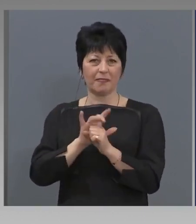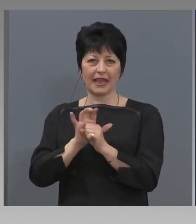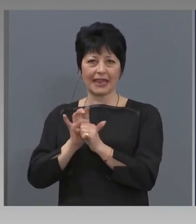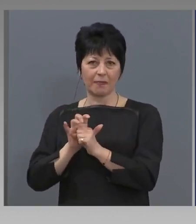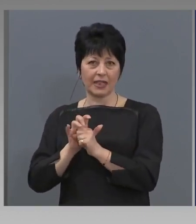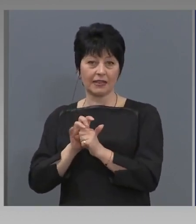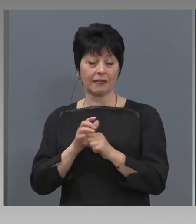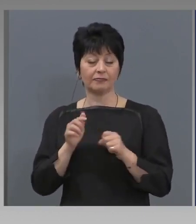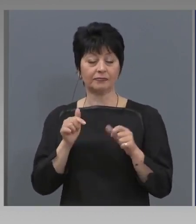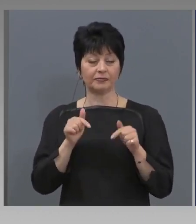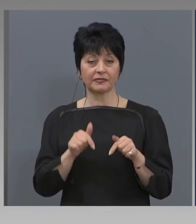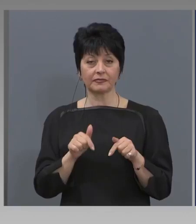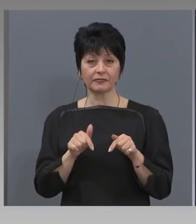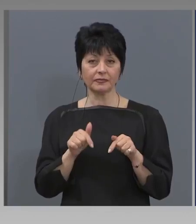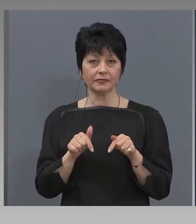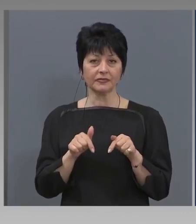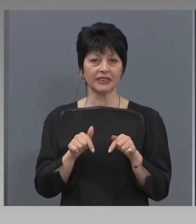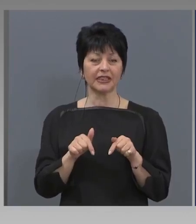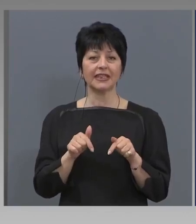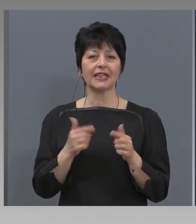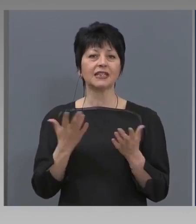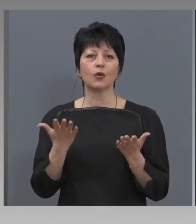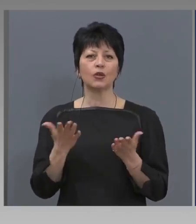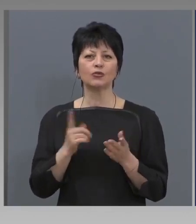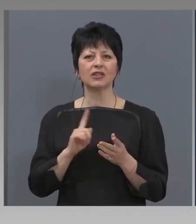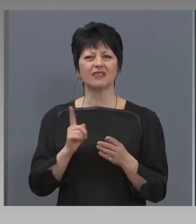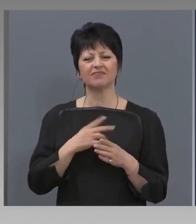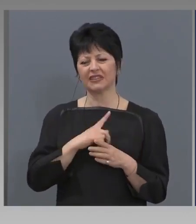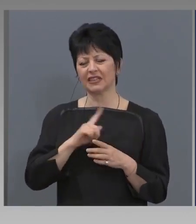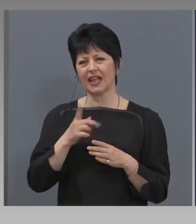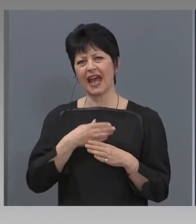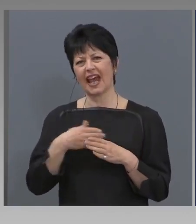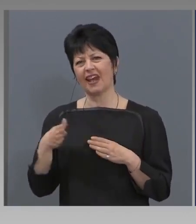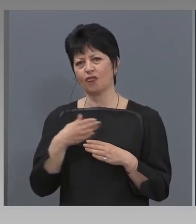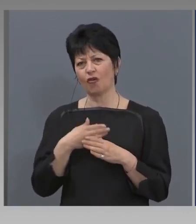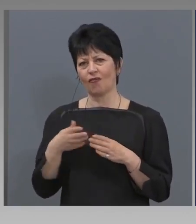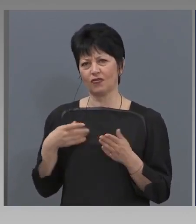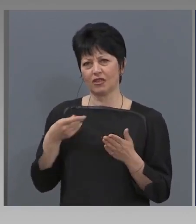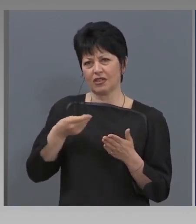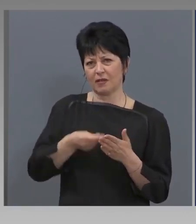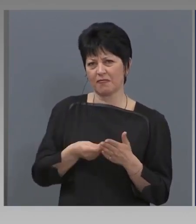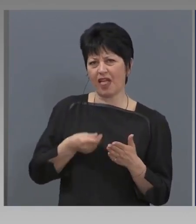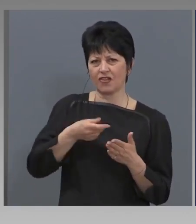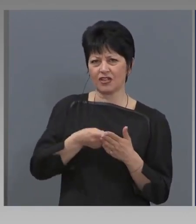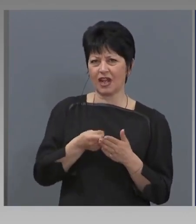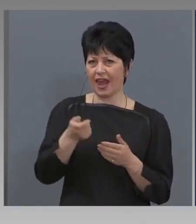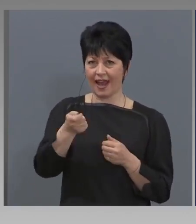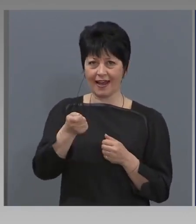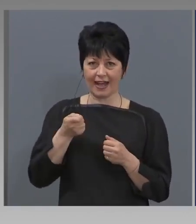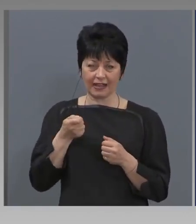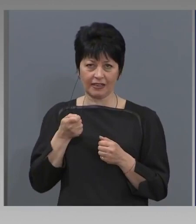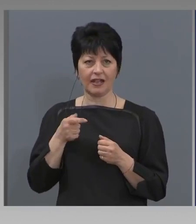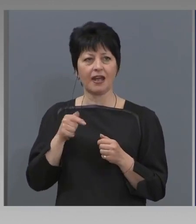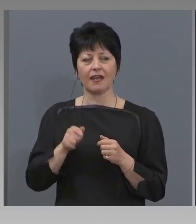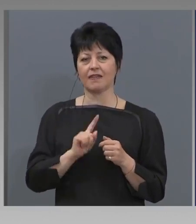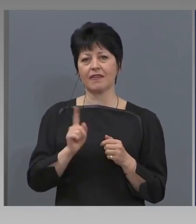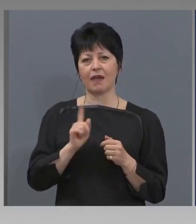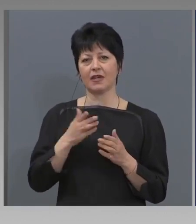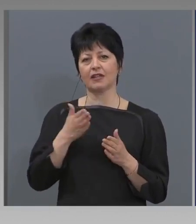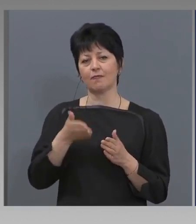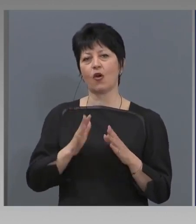Тоест, тези, които са били с нередовни кредити преди кризата, няма да могат да бъдат обхванати от